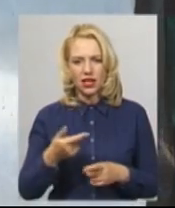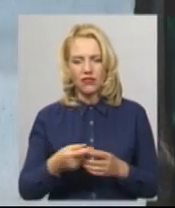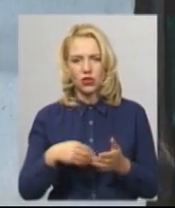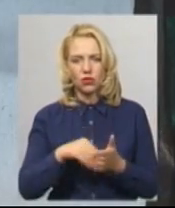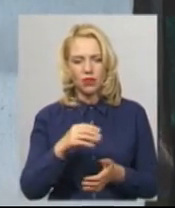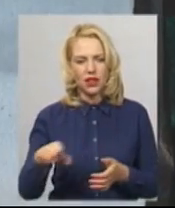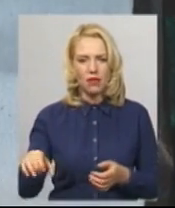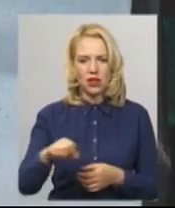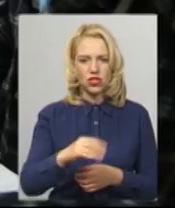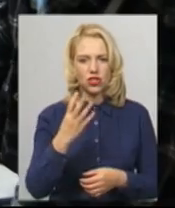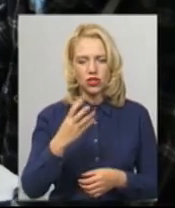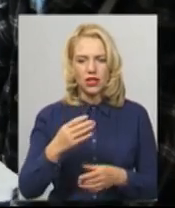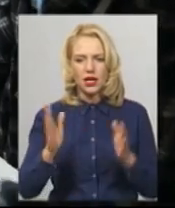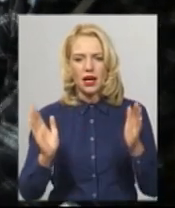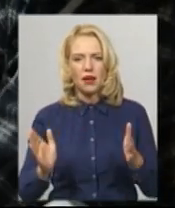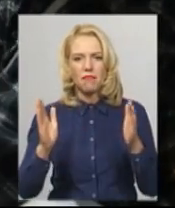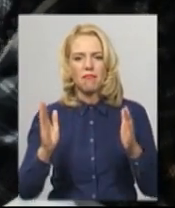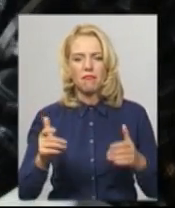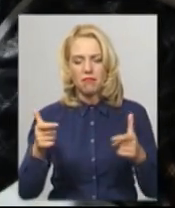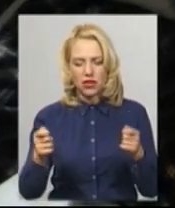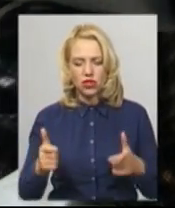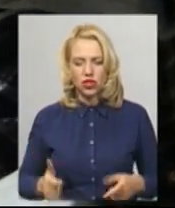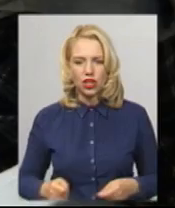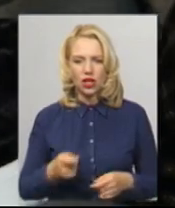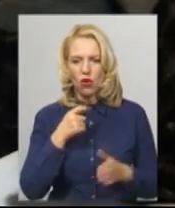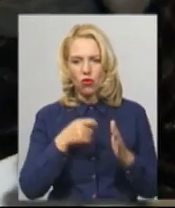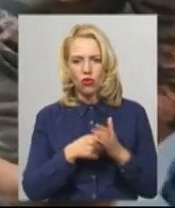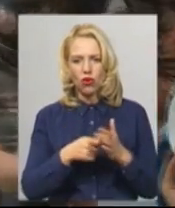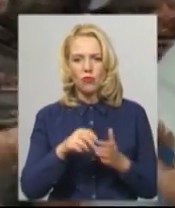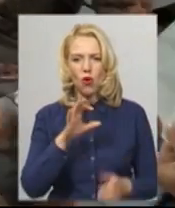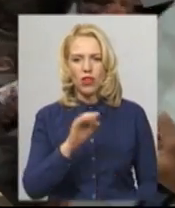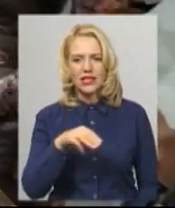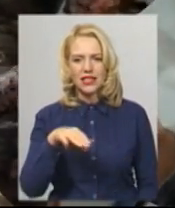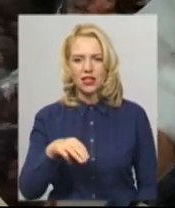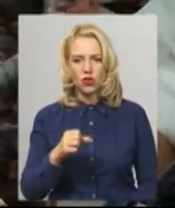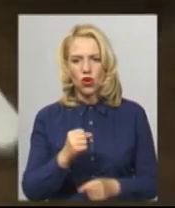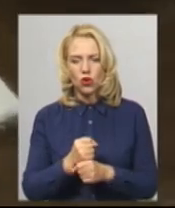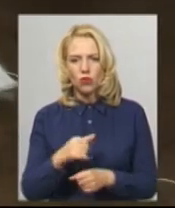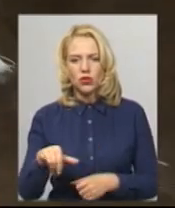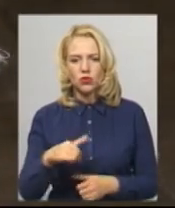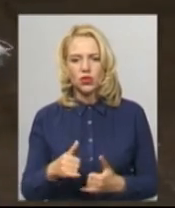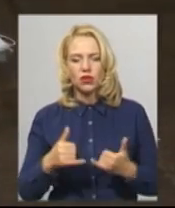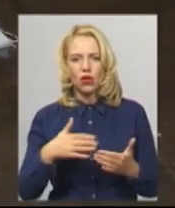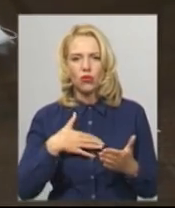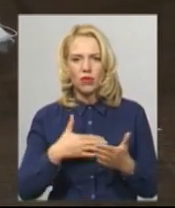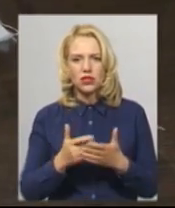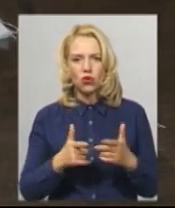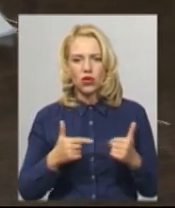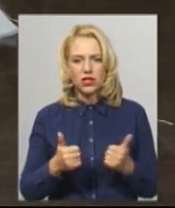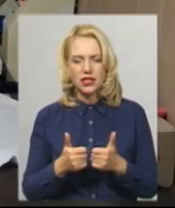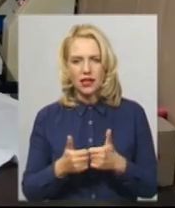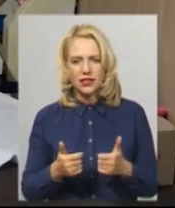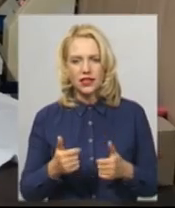стрижки та чотири мішки корму. Олексій Терновий зі своєю жінкою робить екосумки для громадської організації «Загисту тварин в рятуй життя». Чоловік